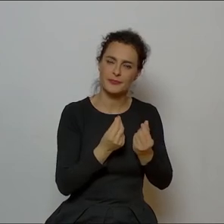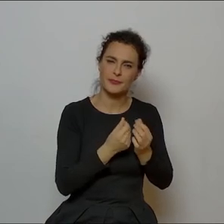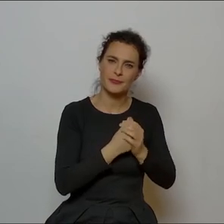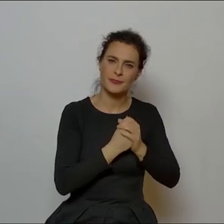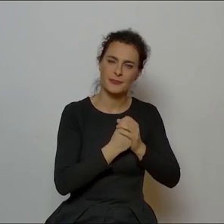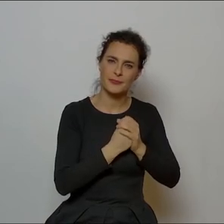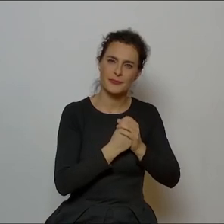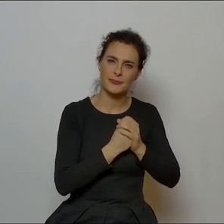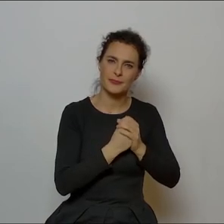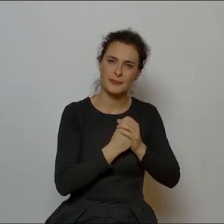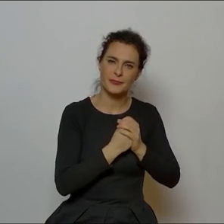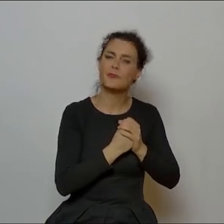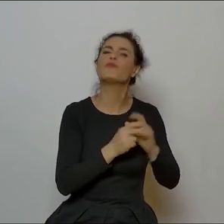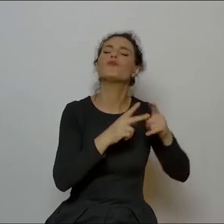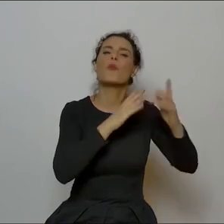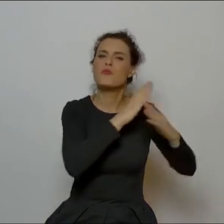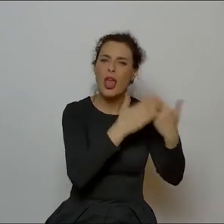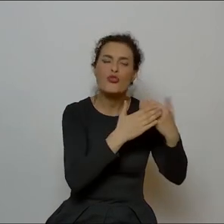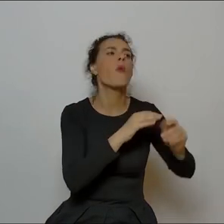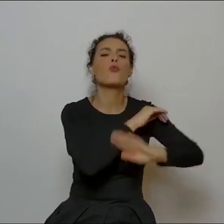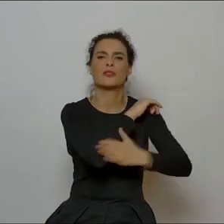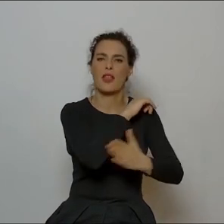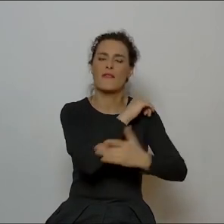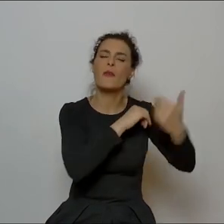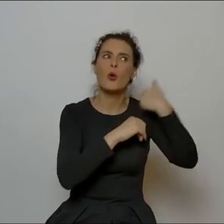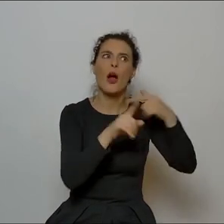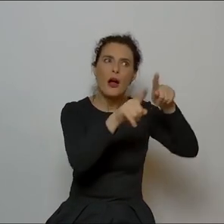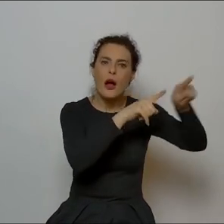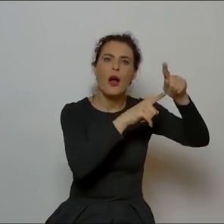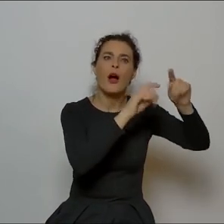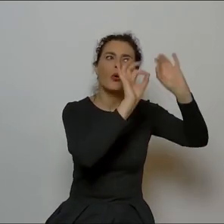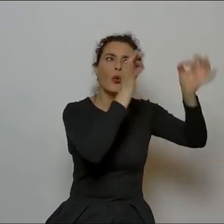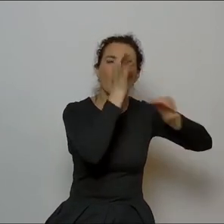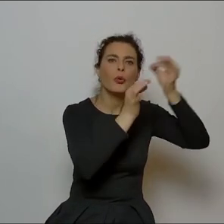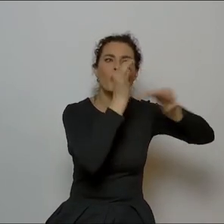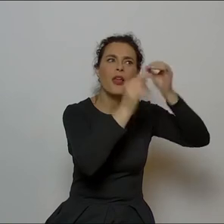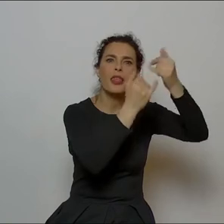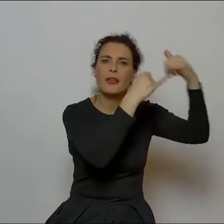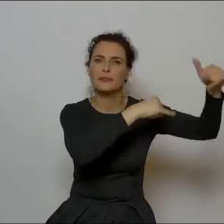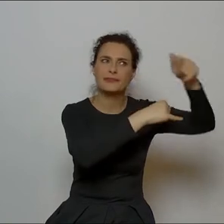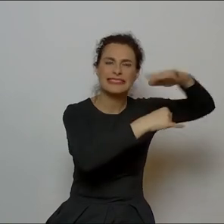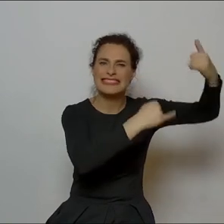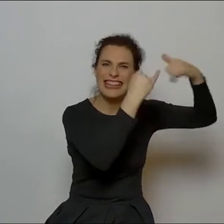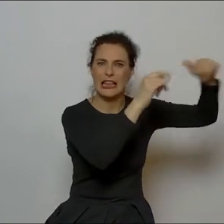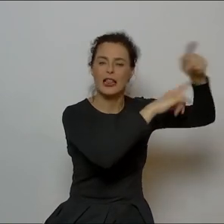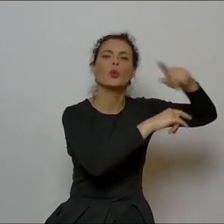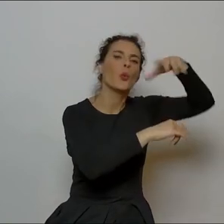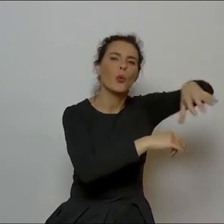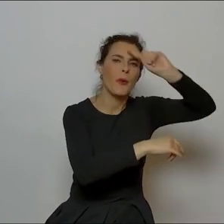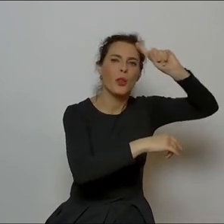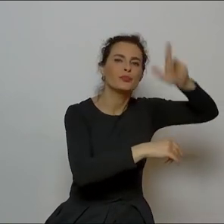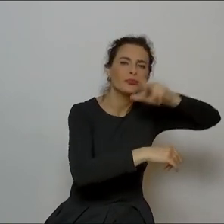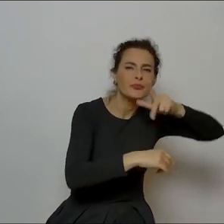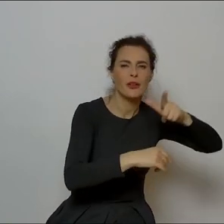na kanwie osłuchiwania się z tą sztuką wokalną czarnoskórych czy to